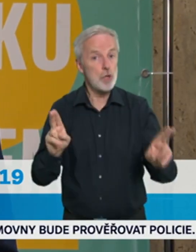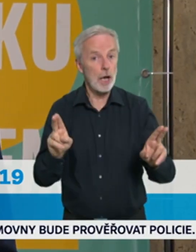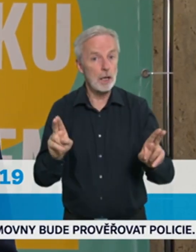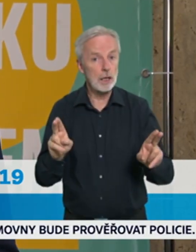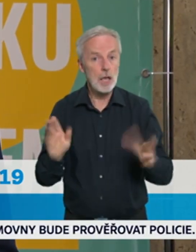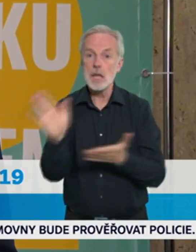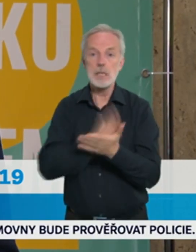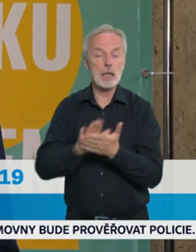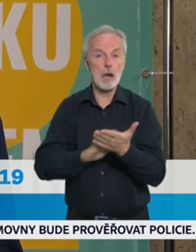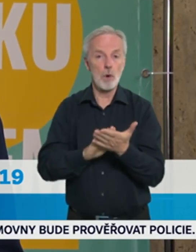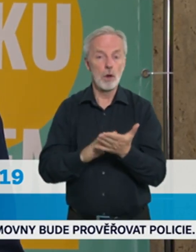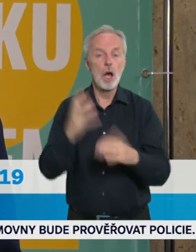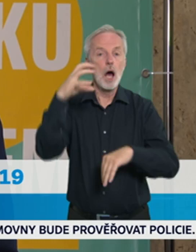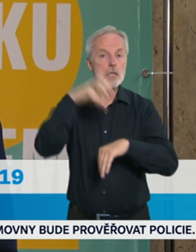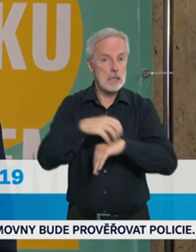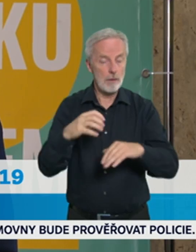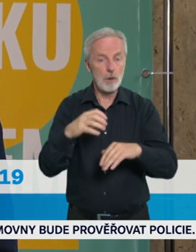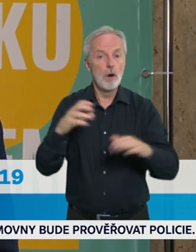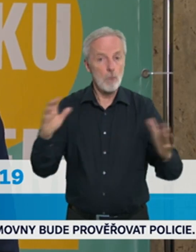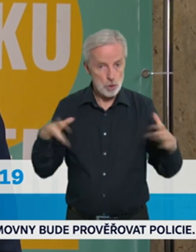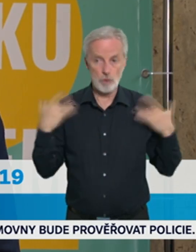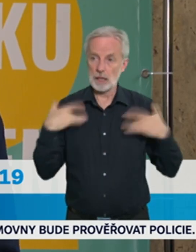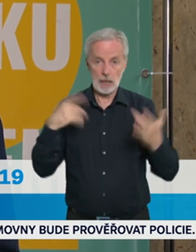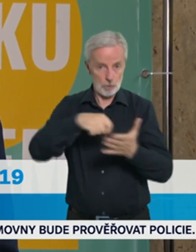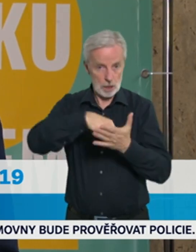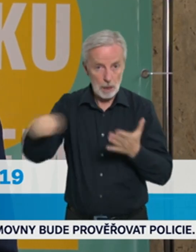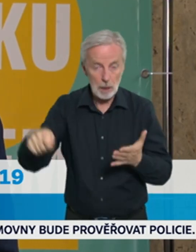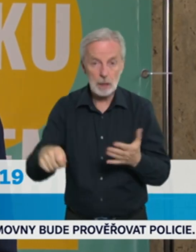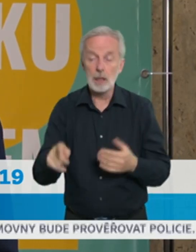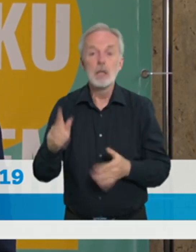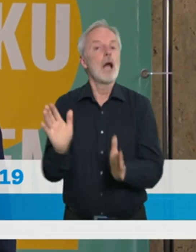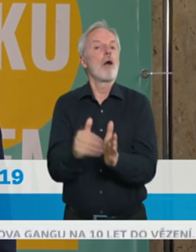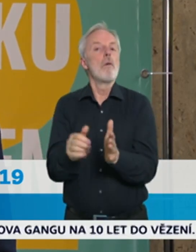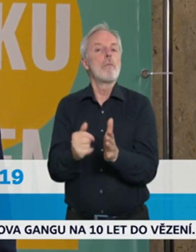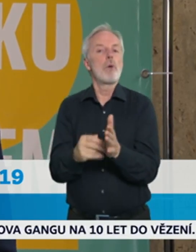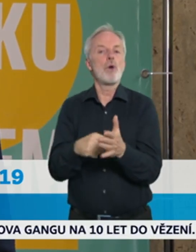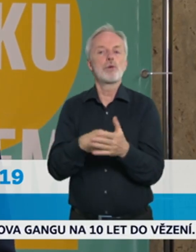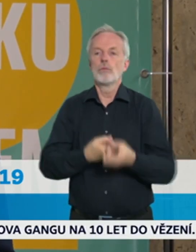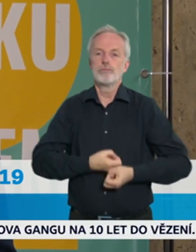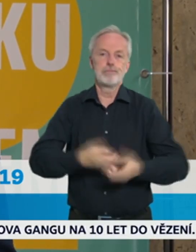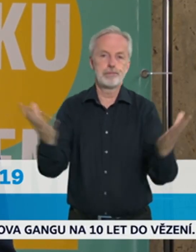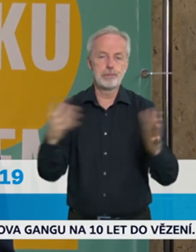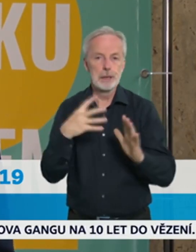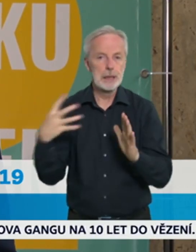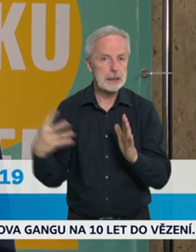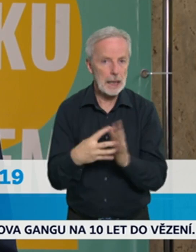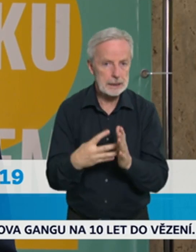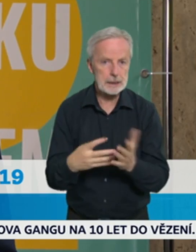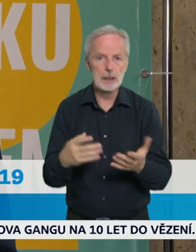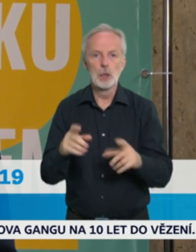pojištění, je vůbec ospravedlnitelné, aby nadále byly testy, které jsou určeny pro